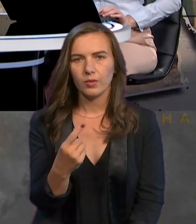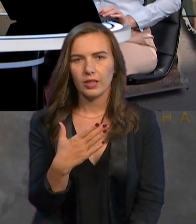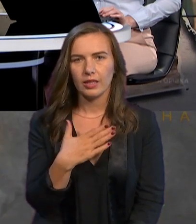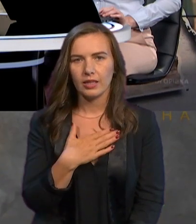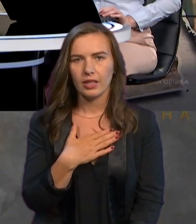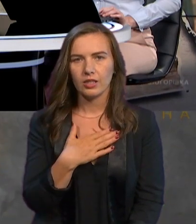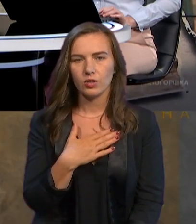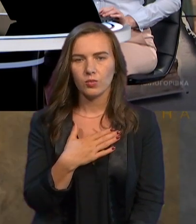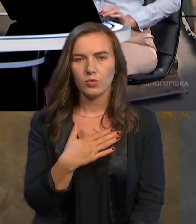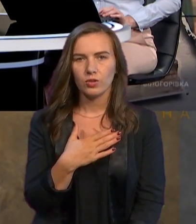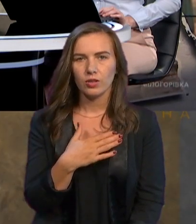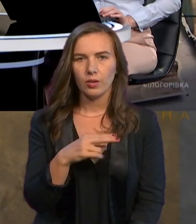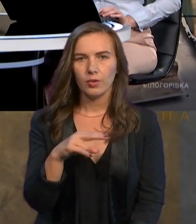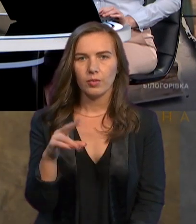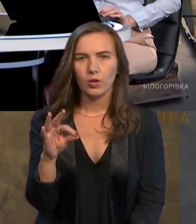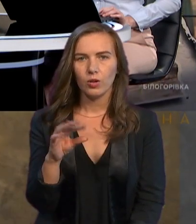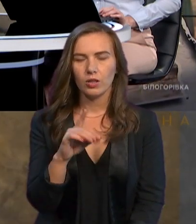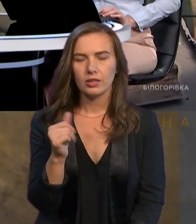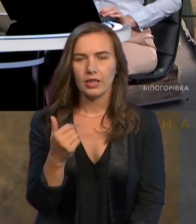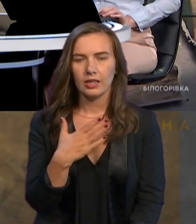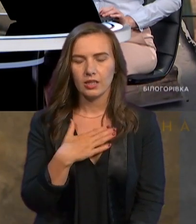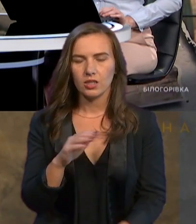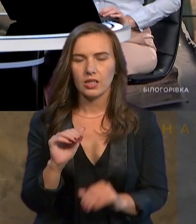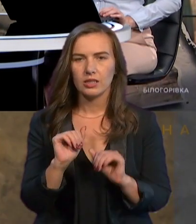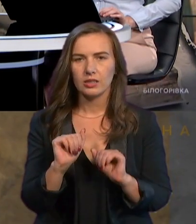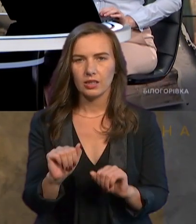ППО за наш захист.